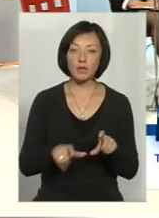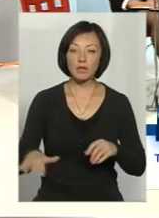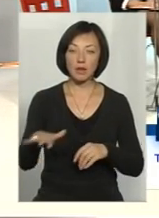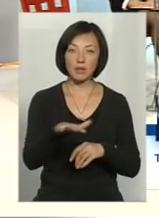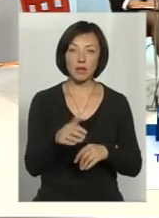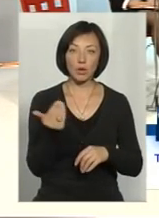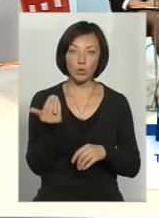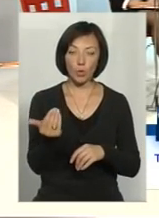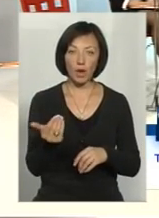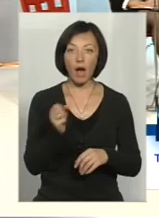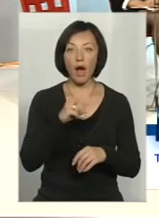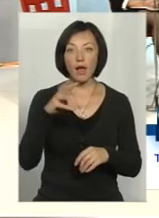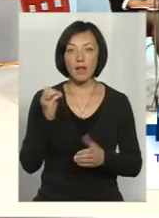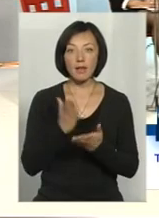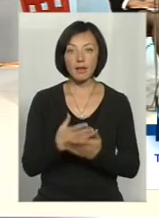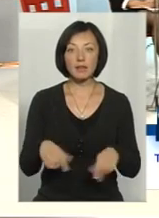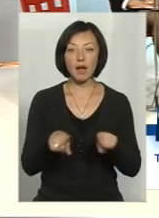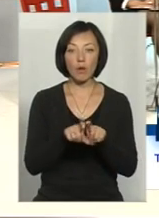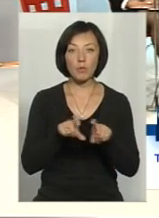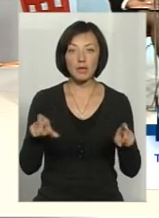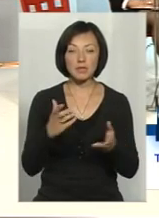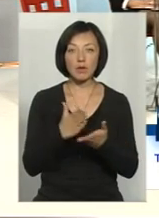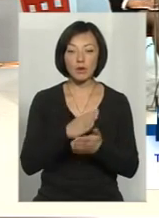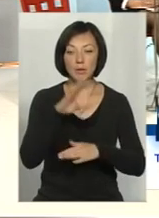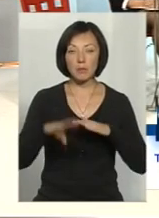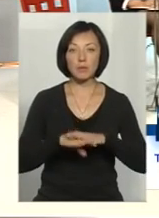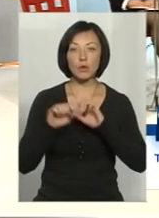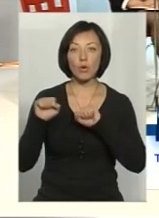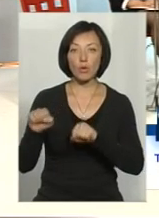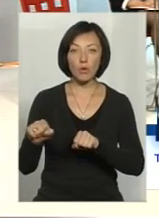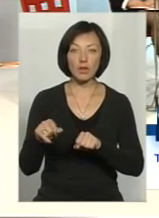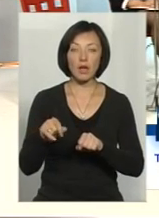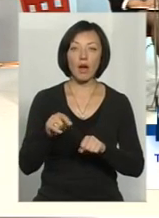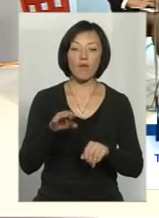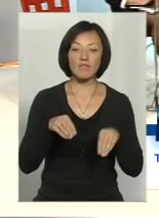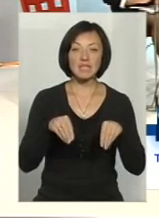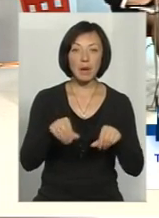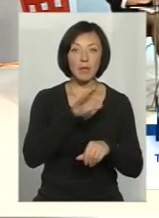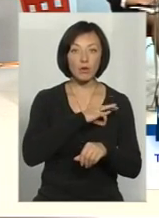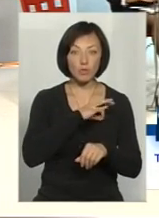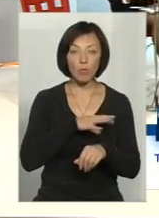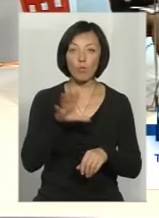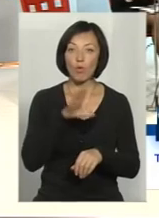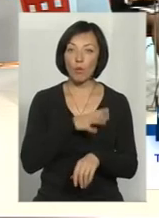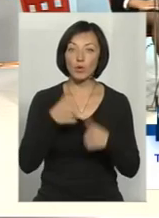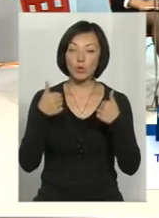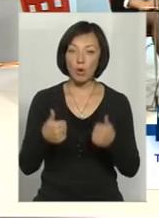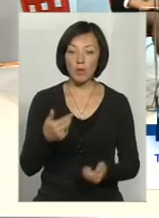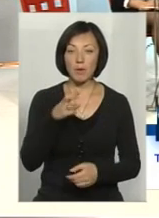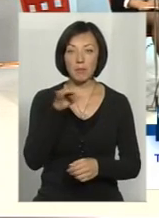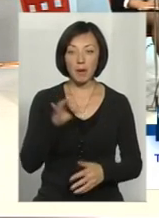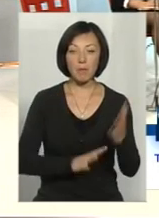території. Але є такі об'єкти, які знаходяться під охороною саме в землекористувачів. Проте було б доцільно, якби парк